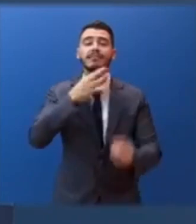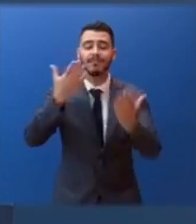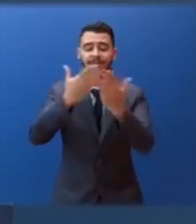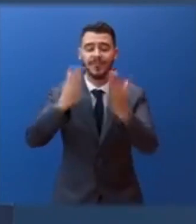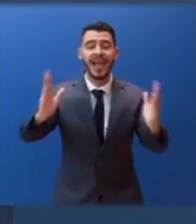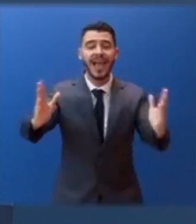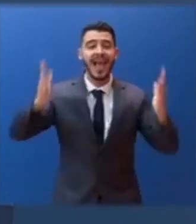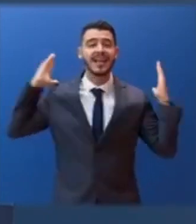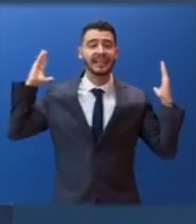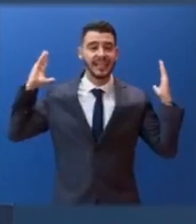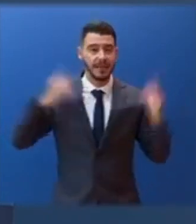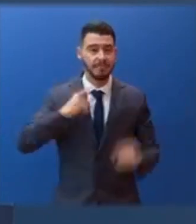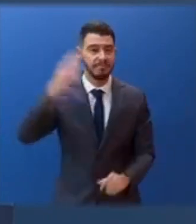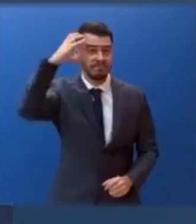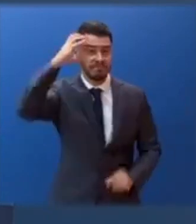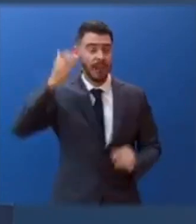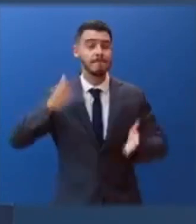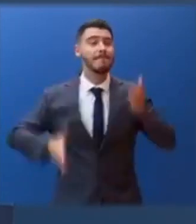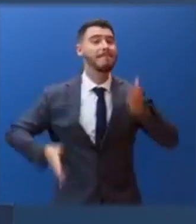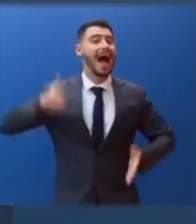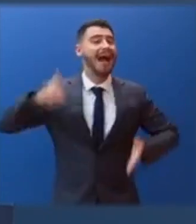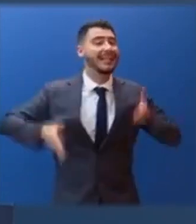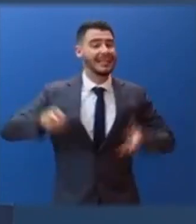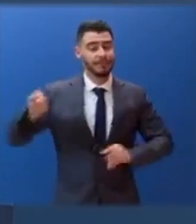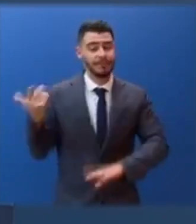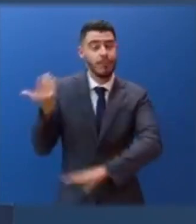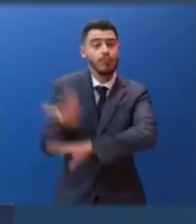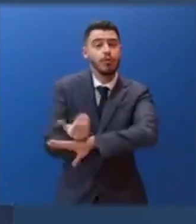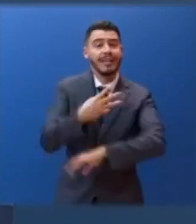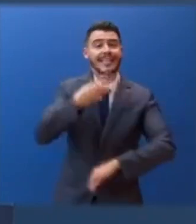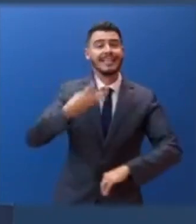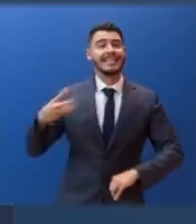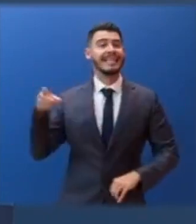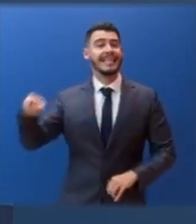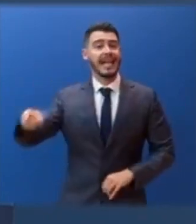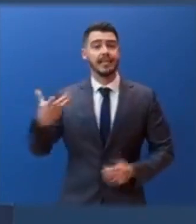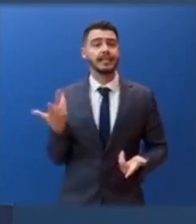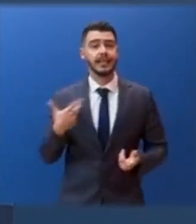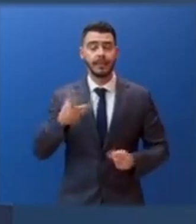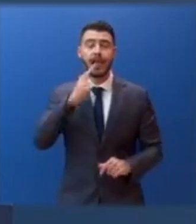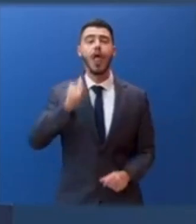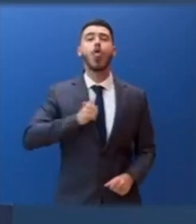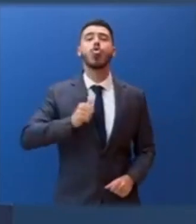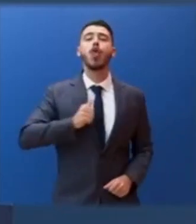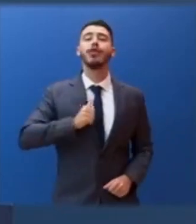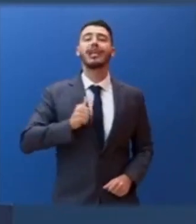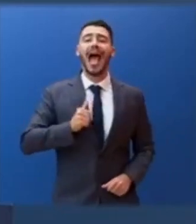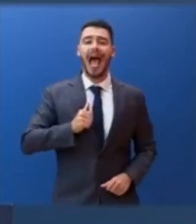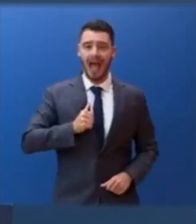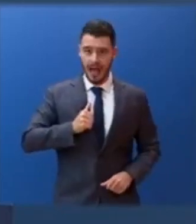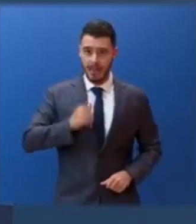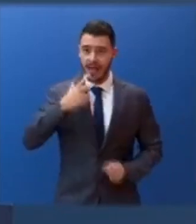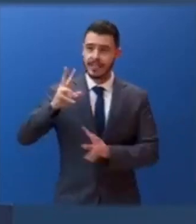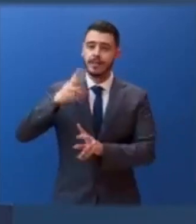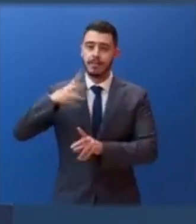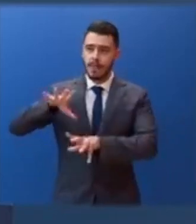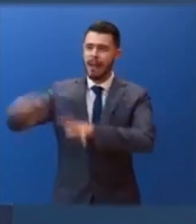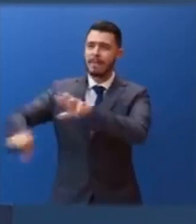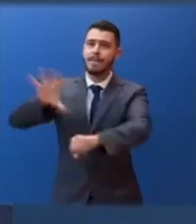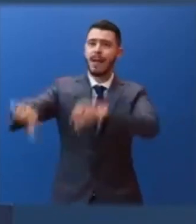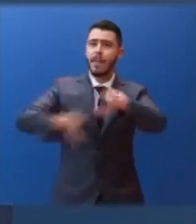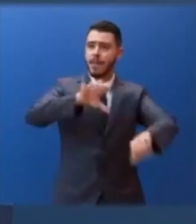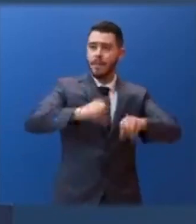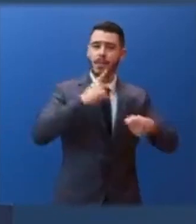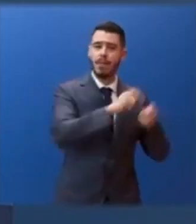όλοι ότι το Μάρτιο συζητούσαμε την πρόταση του ΣΥΡΙΖΑ για επίταξη των ιδιωτικών κλινών. Οι ιδιωτικές κλίνες ΜΕΘ, ξέρετε, όταν